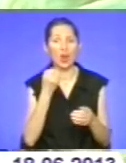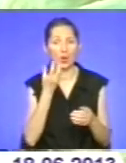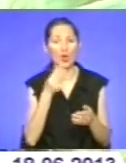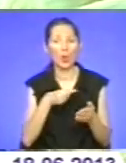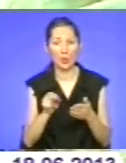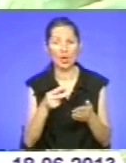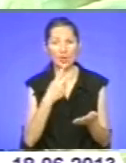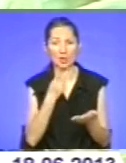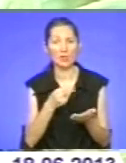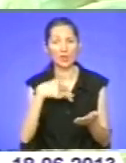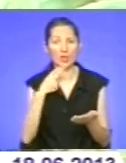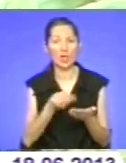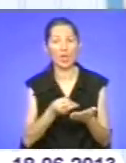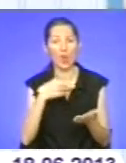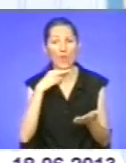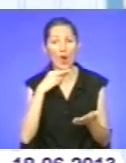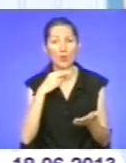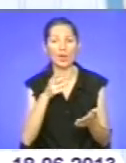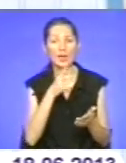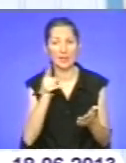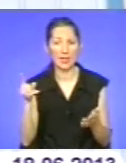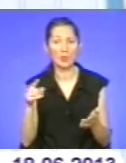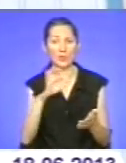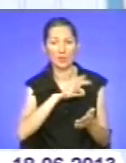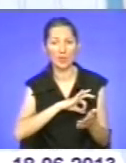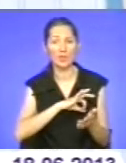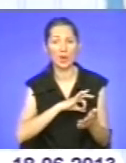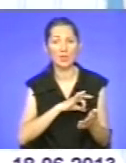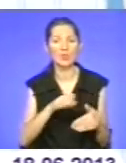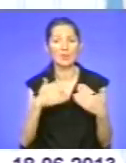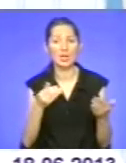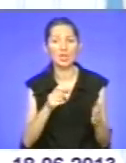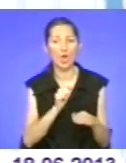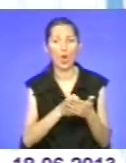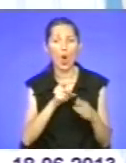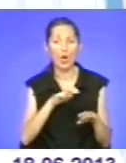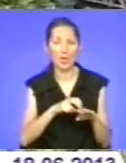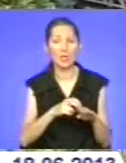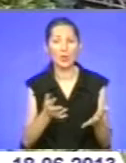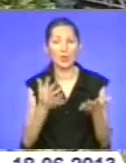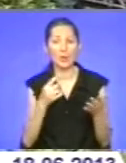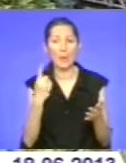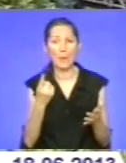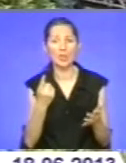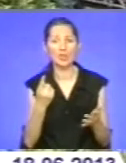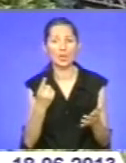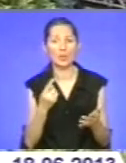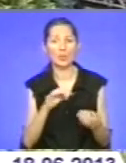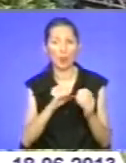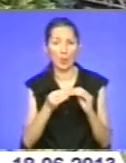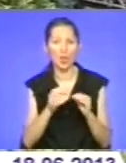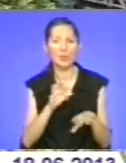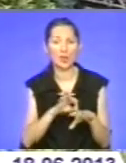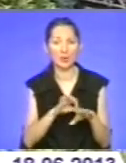зберігання харчових продуктів, звертатися до лікарів при виявленні перших ознак захворювання. Взагалі для кишкових інфекцій